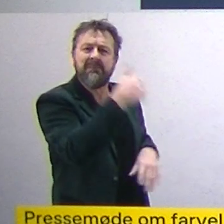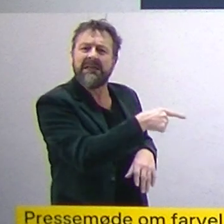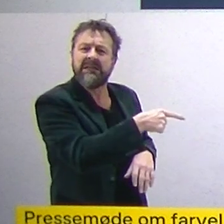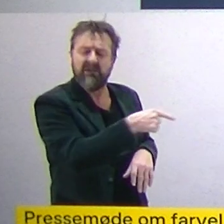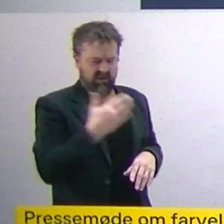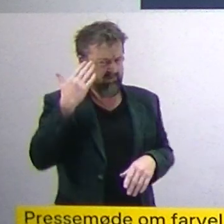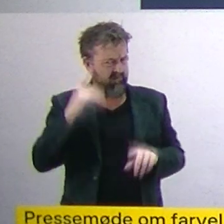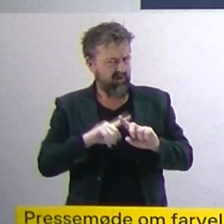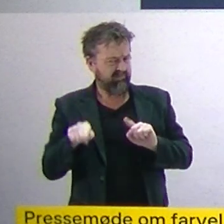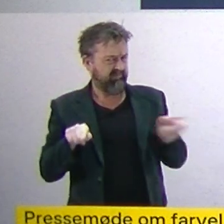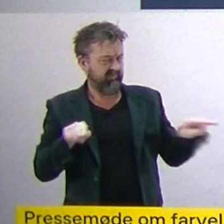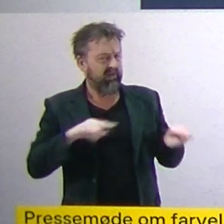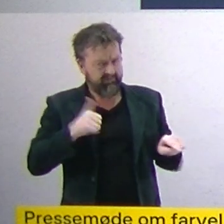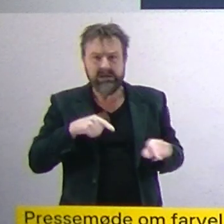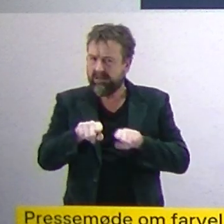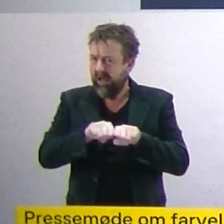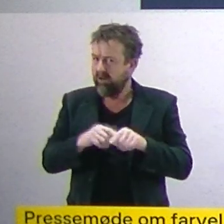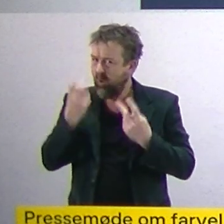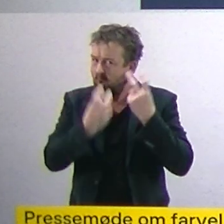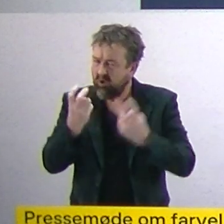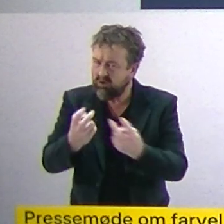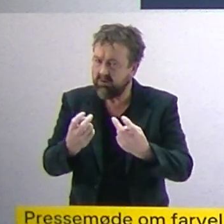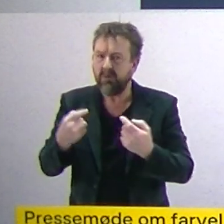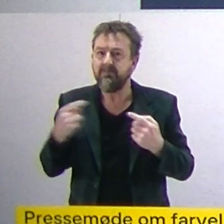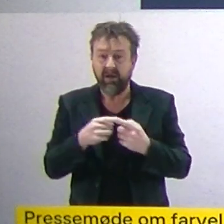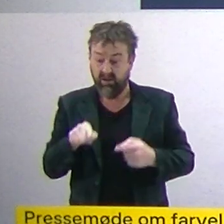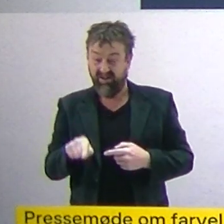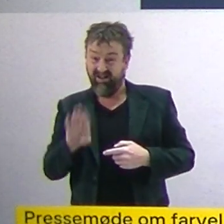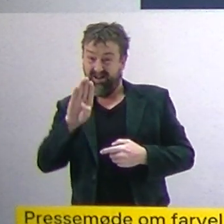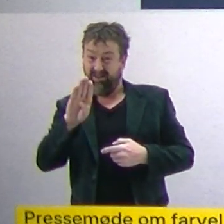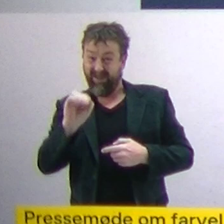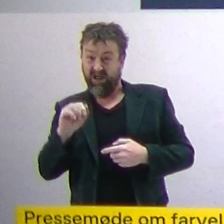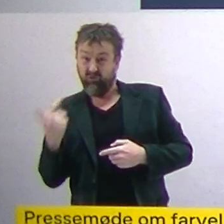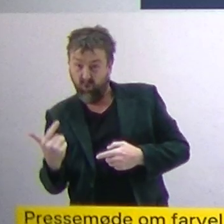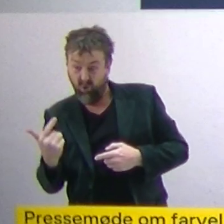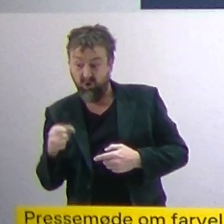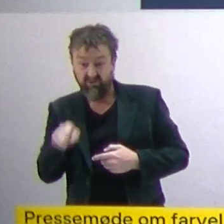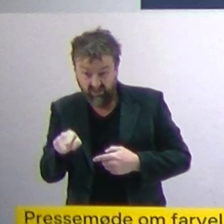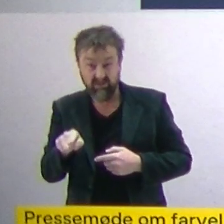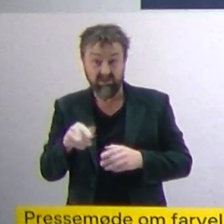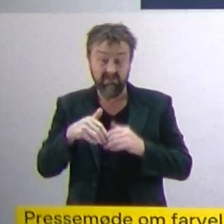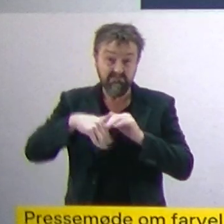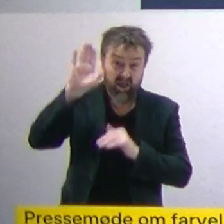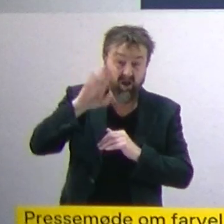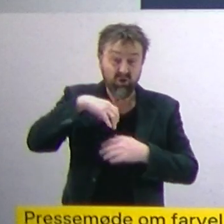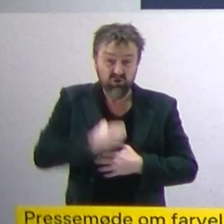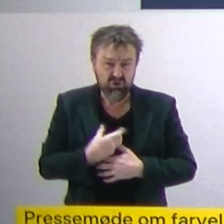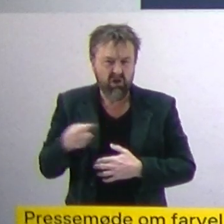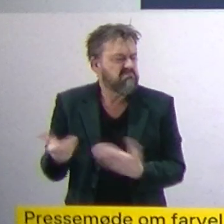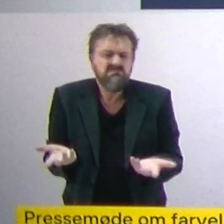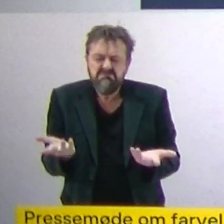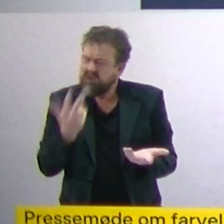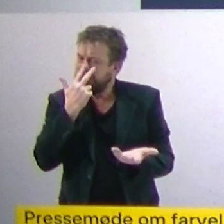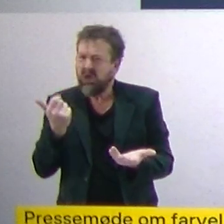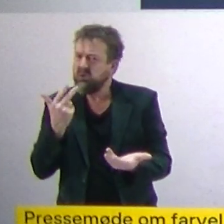undersøge. Der er ikke noget, der tyder på, at BA2-varianten skulle give mere sygdom. Men den må altså være mere